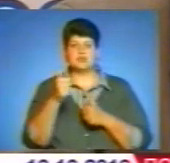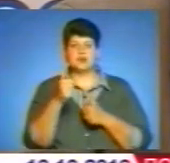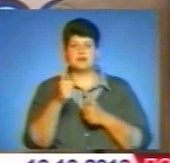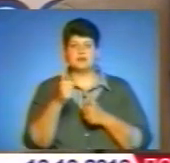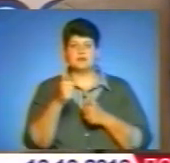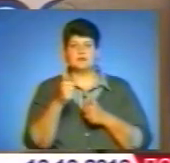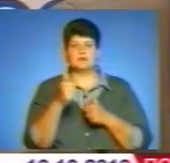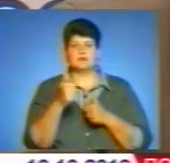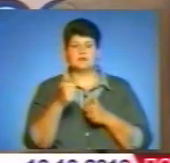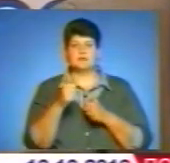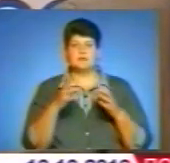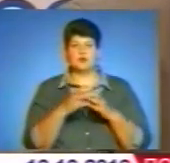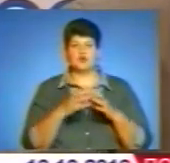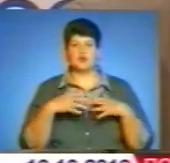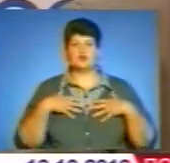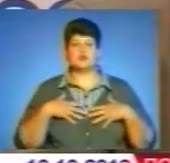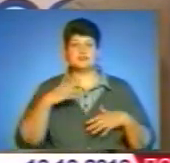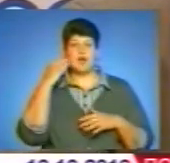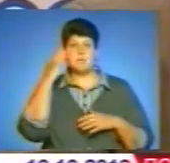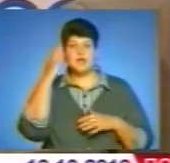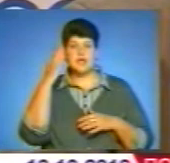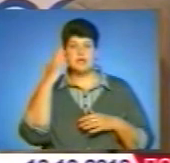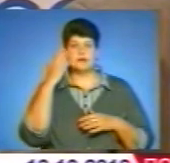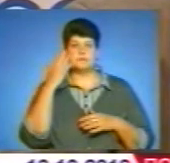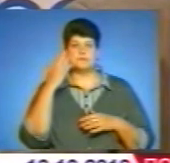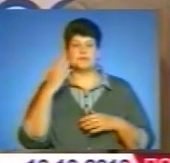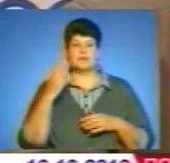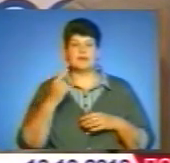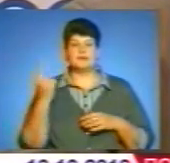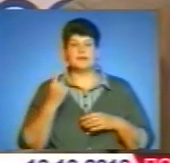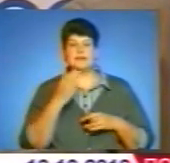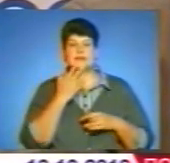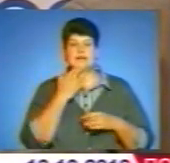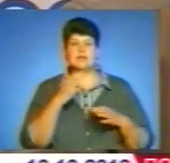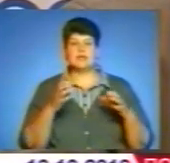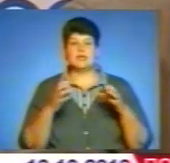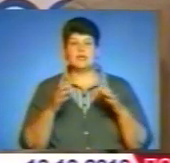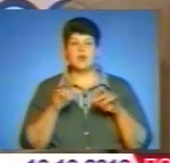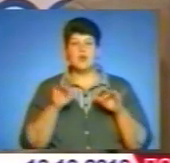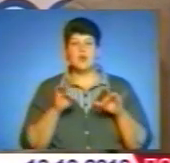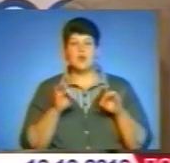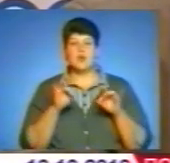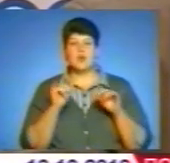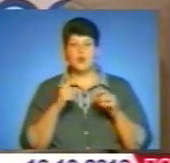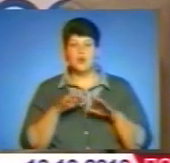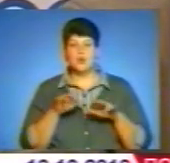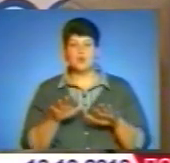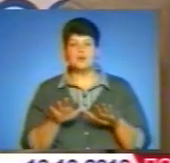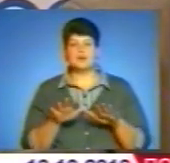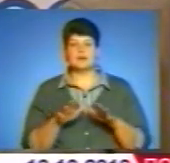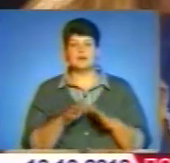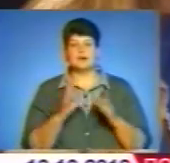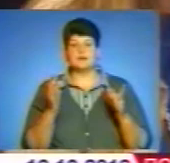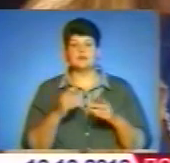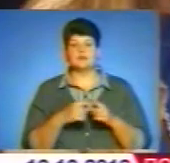виборів, наприклад, партія Саакашвілі значно переважала соціологічних дослідженнях партію Грузинська